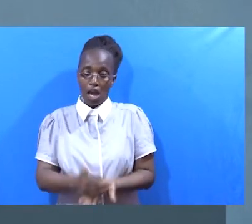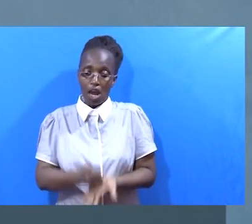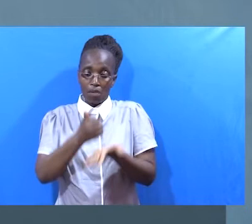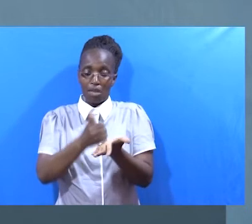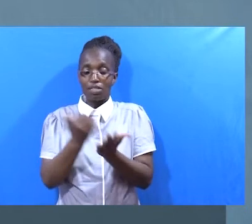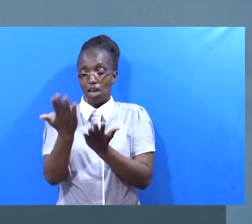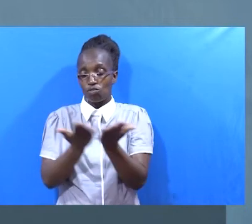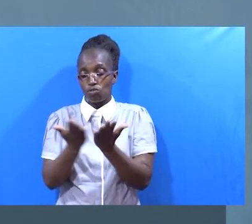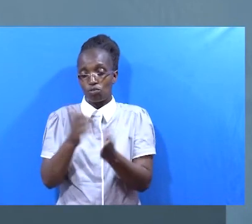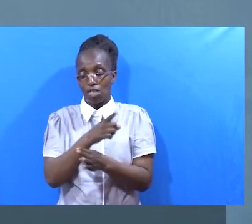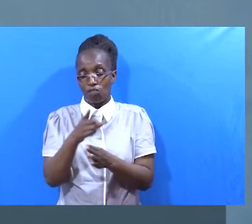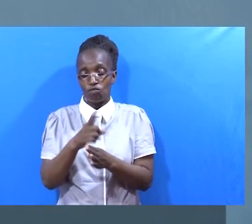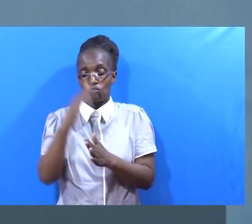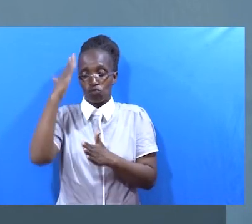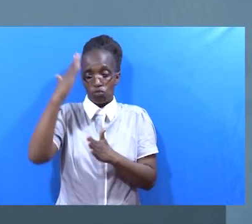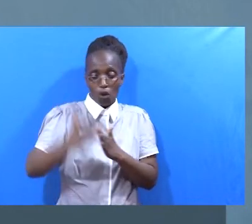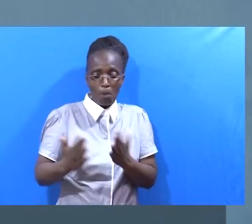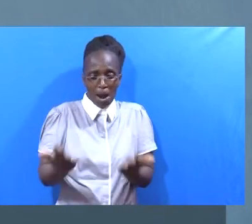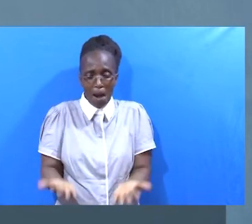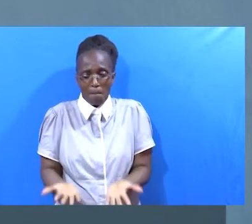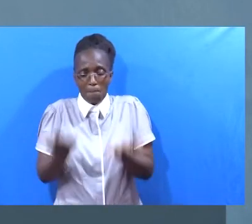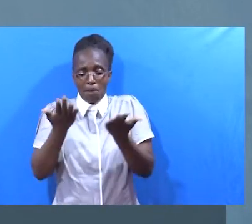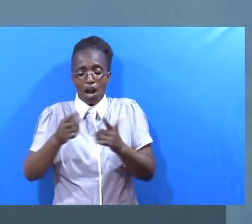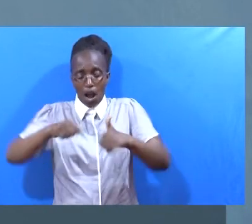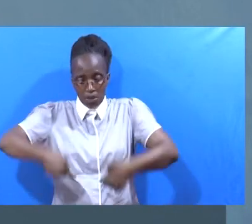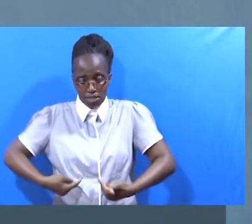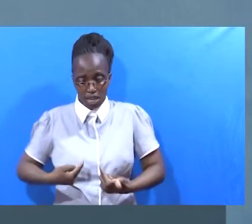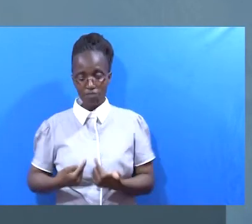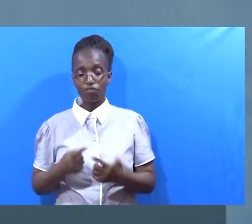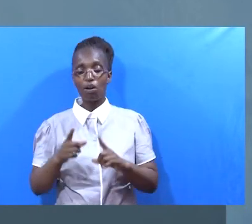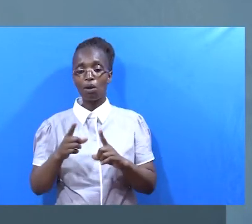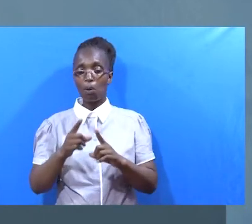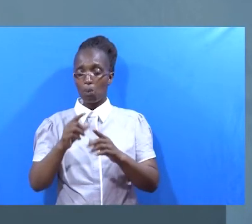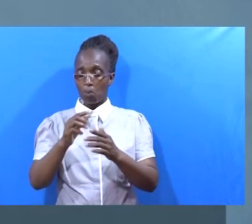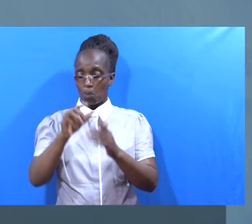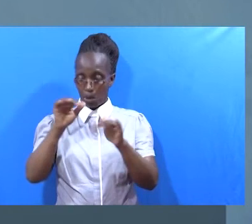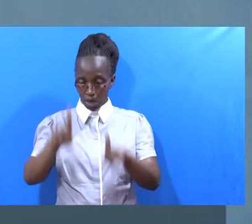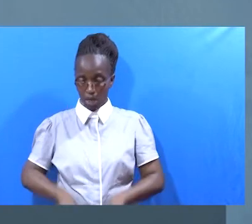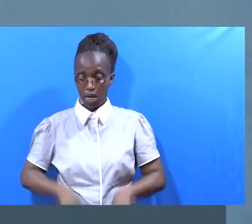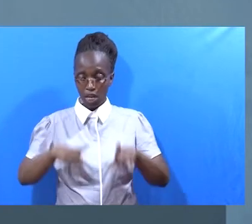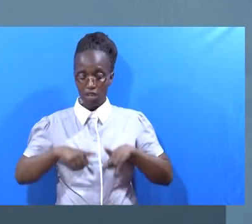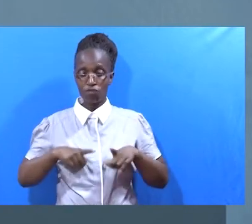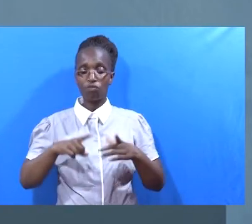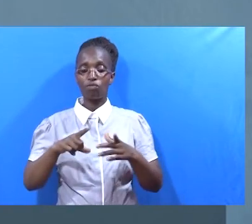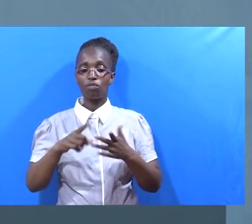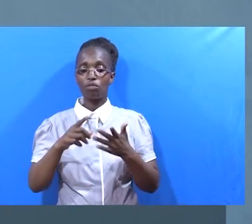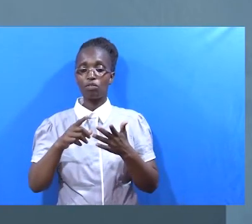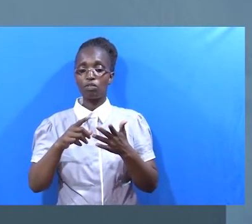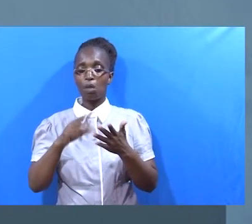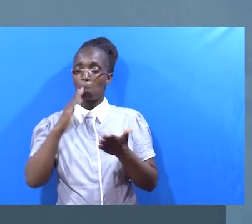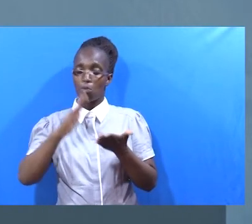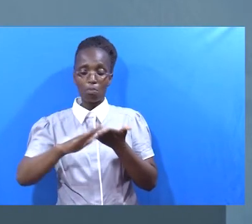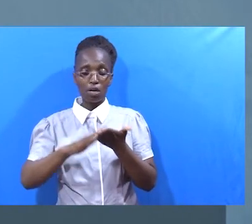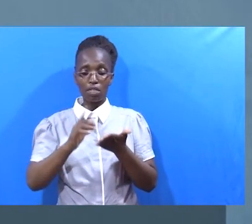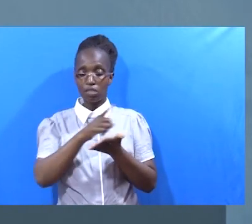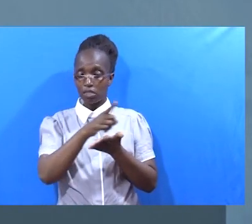kutumika Litie mioyoni muetu Hili tuwache kujiinua Tukai katika maisha ya unyenye kefu Tukai maisha ya kukupendeza wewe